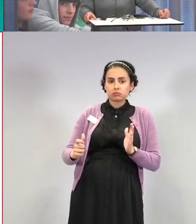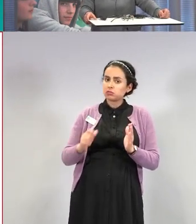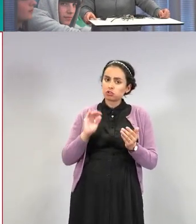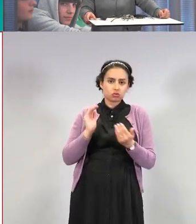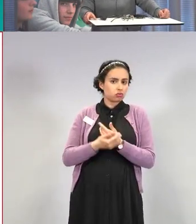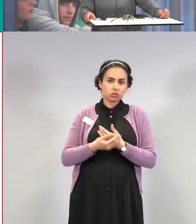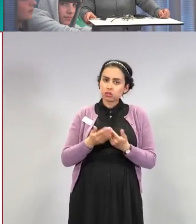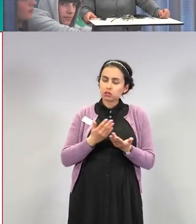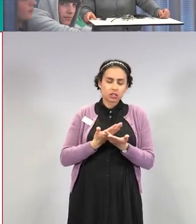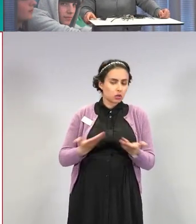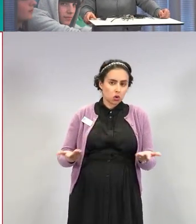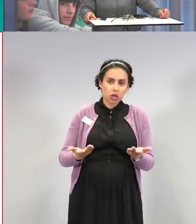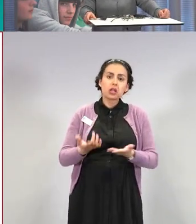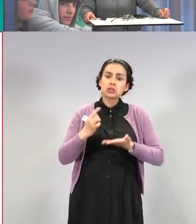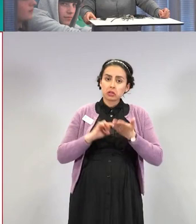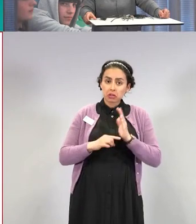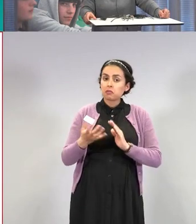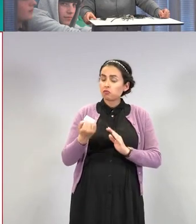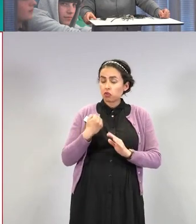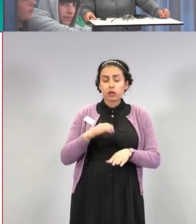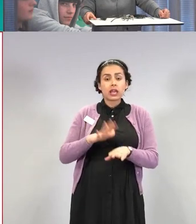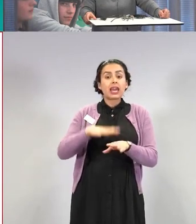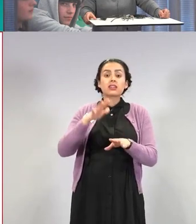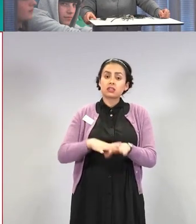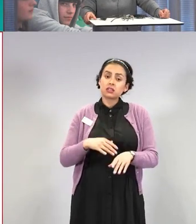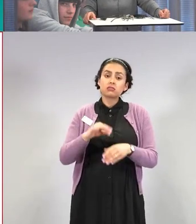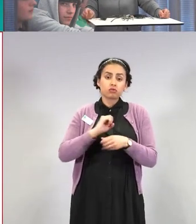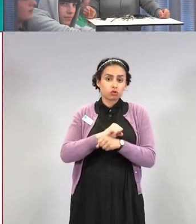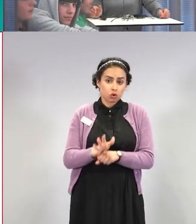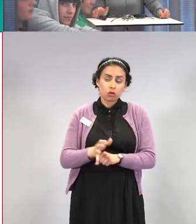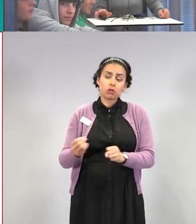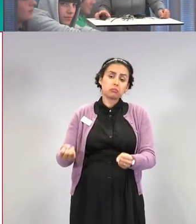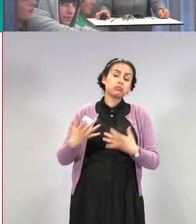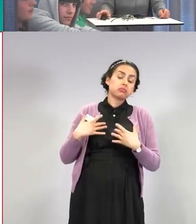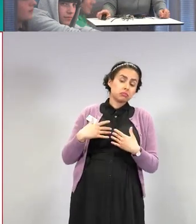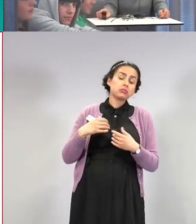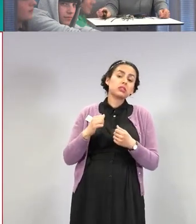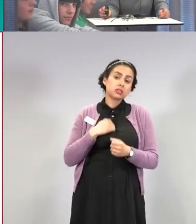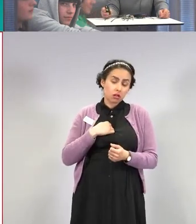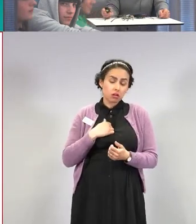saamaan koronainfektion kuin semmoinen, joka ei ole rokotettu.